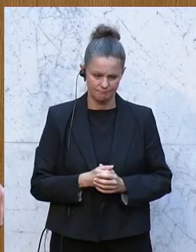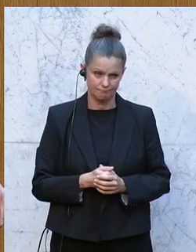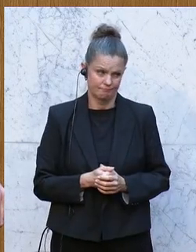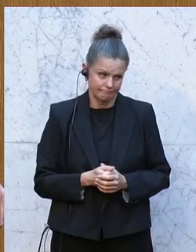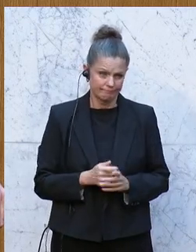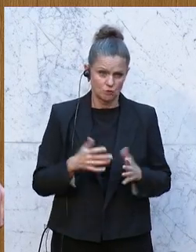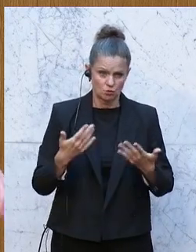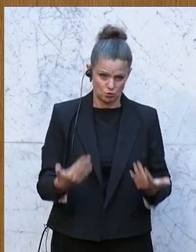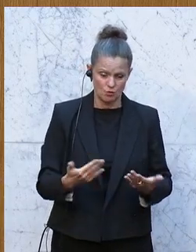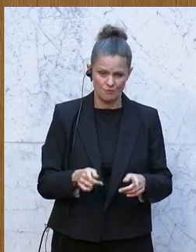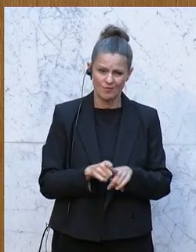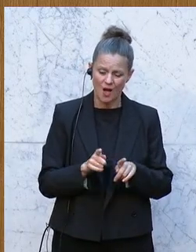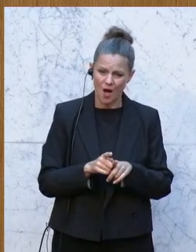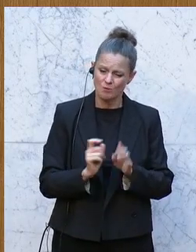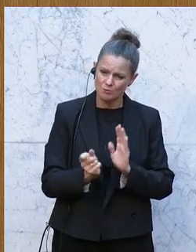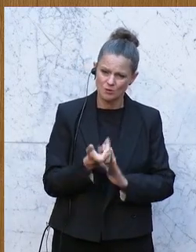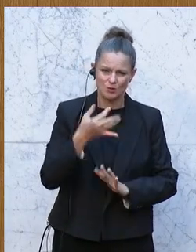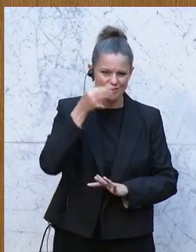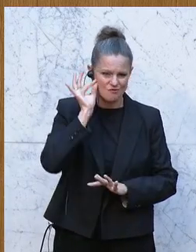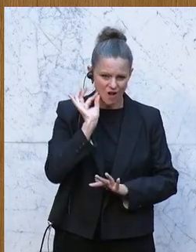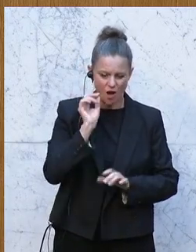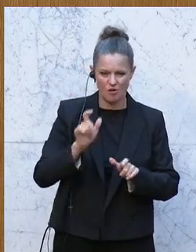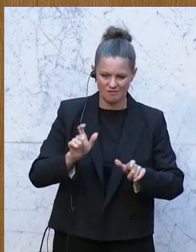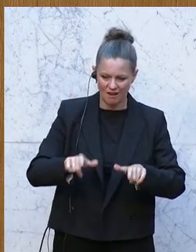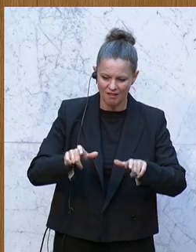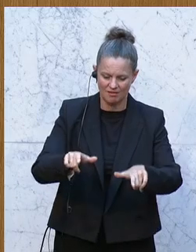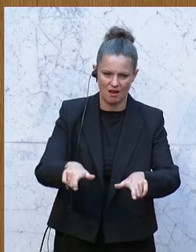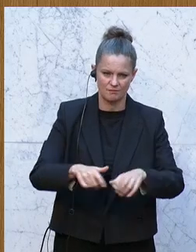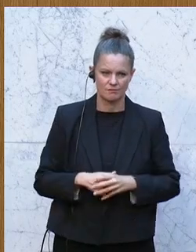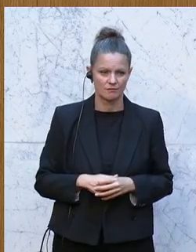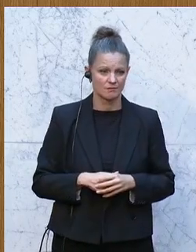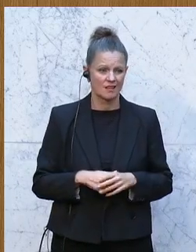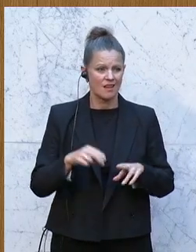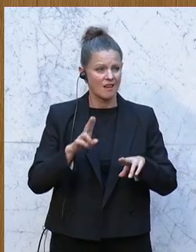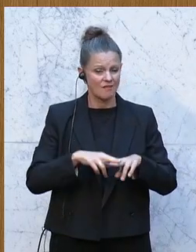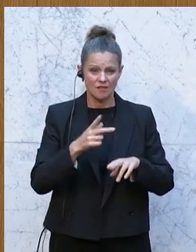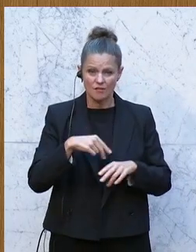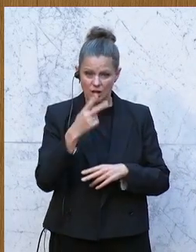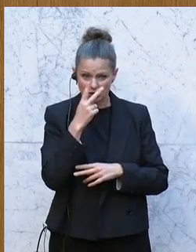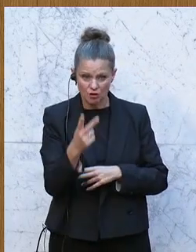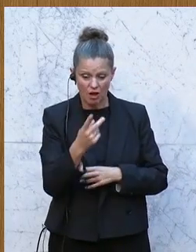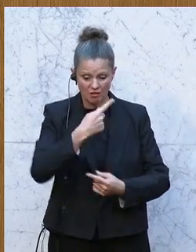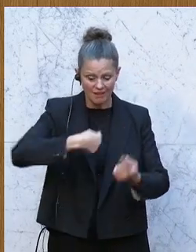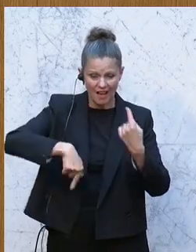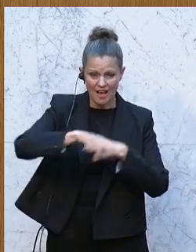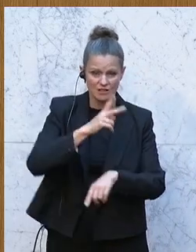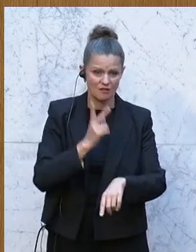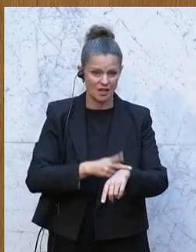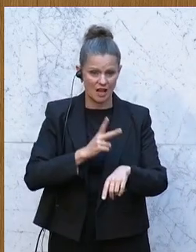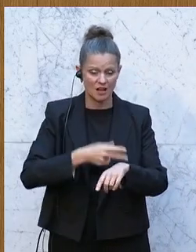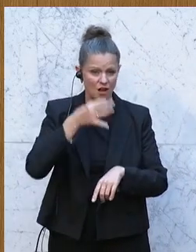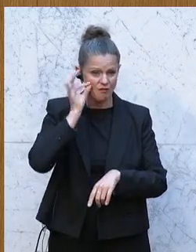Vor allem auch ältere Frauen. Und wenn wir auch darauf achten, wie spät Kreislauferkrankungen bei Frauen überhaupt